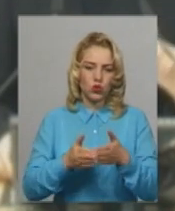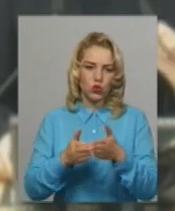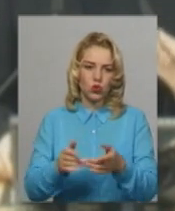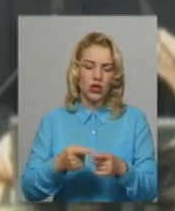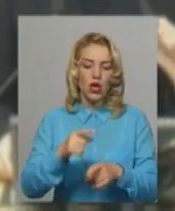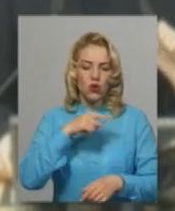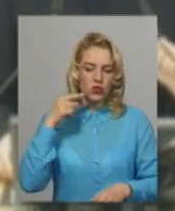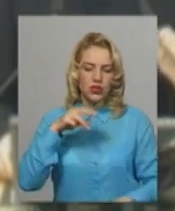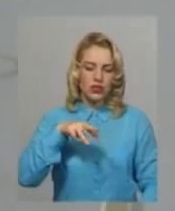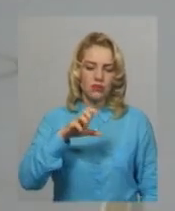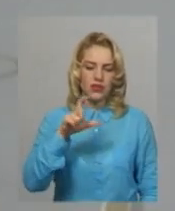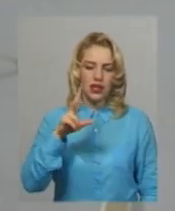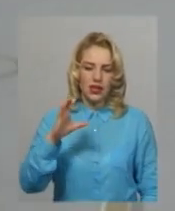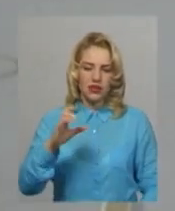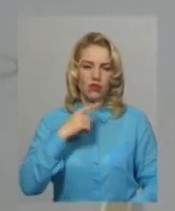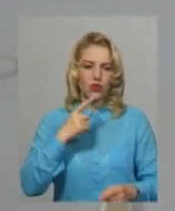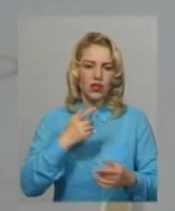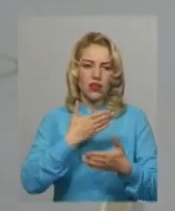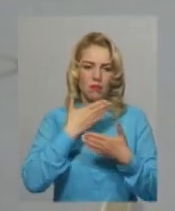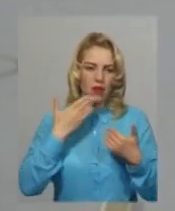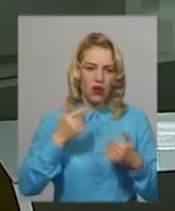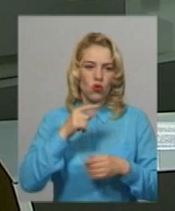взагалі не має права розглядати цей інцидент.